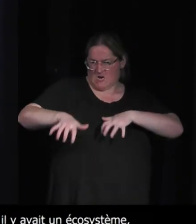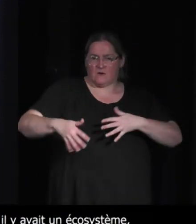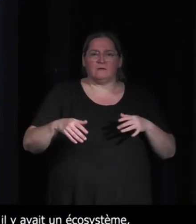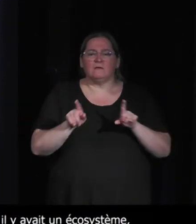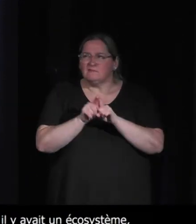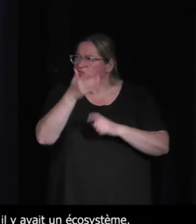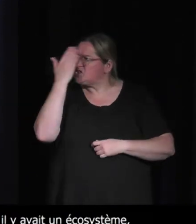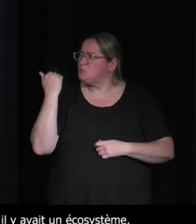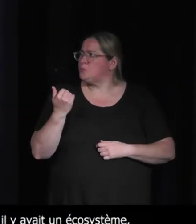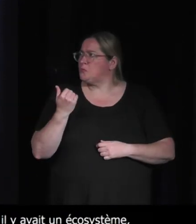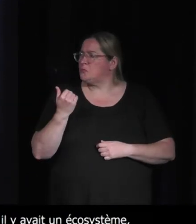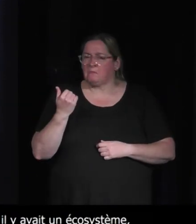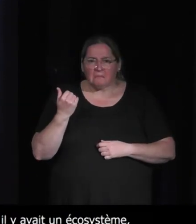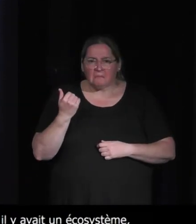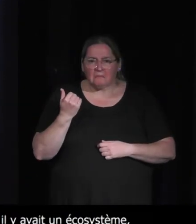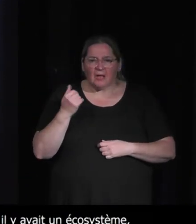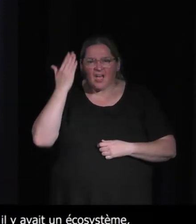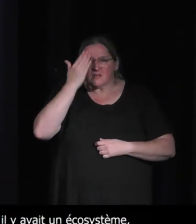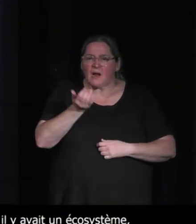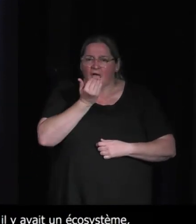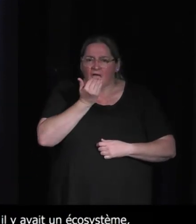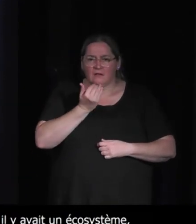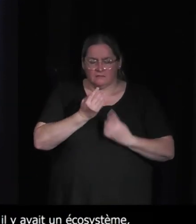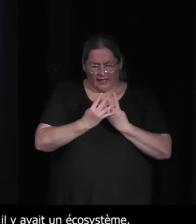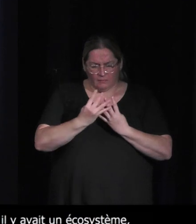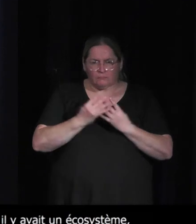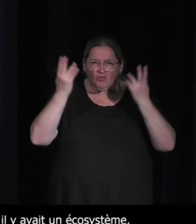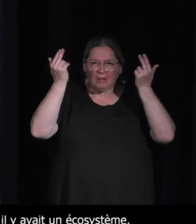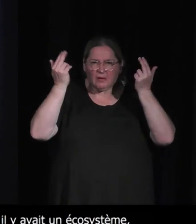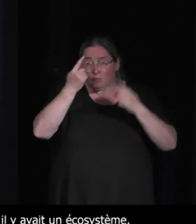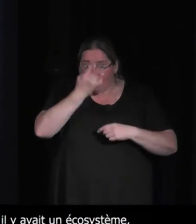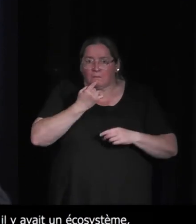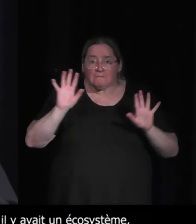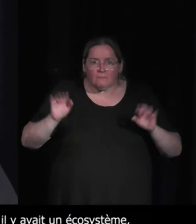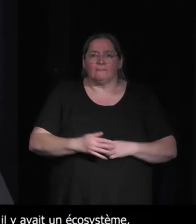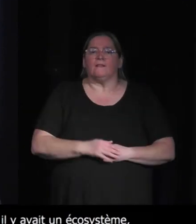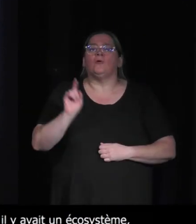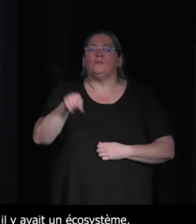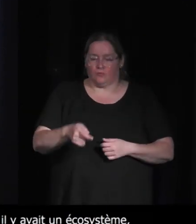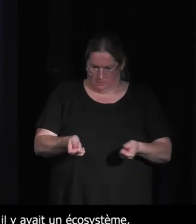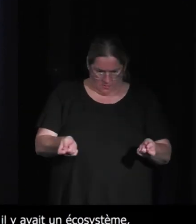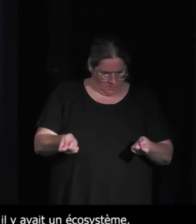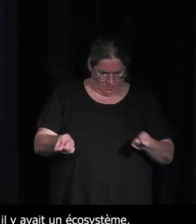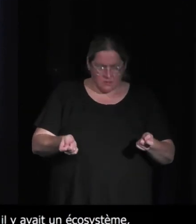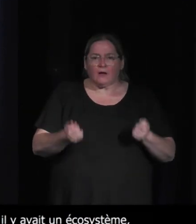l'herbivore en question des lapins probablement et il fallait faire en sorte de bouger ça donc